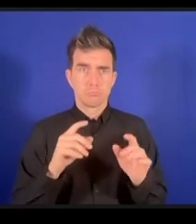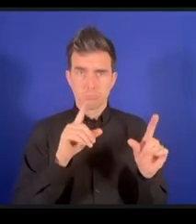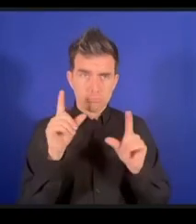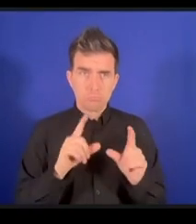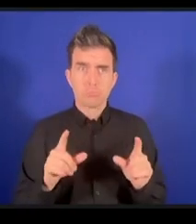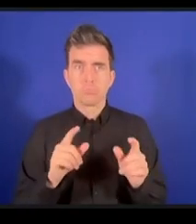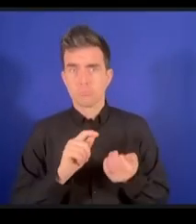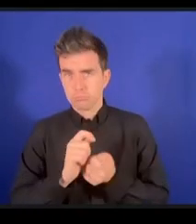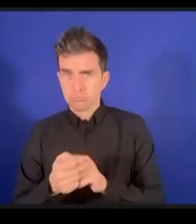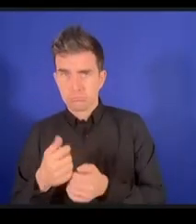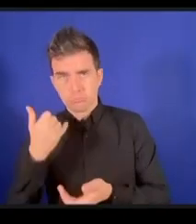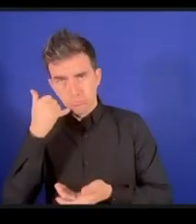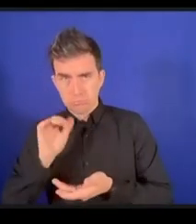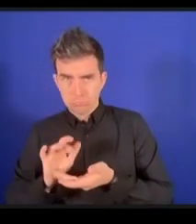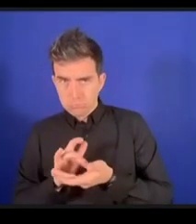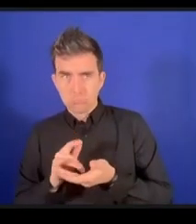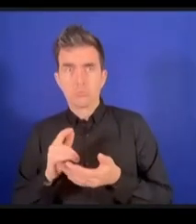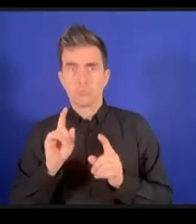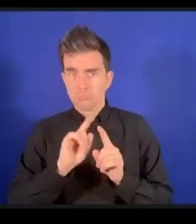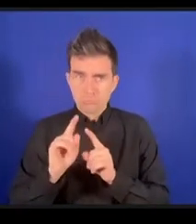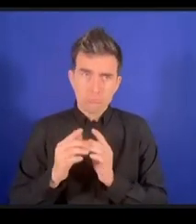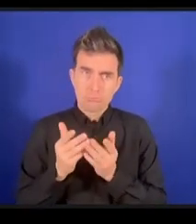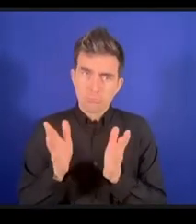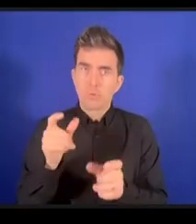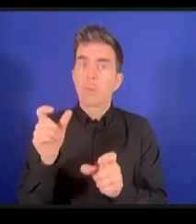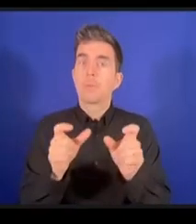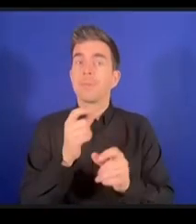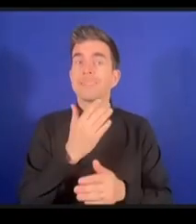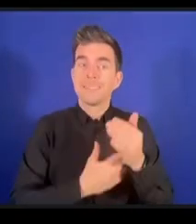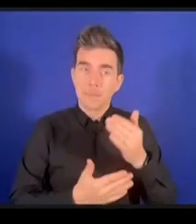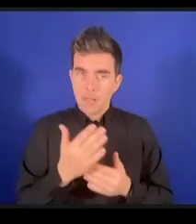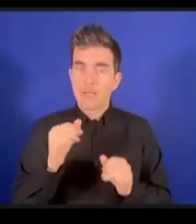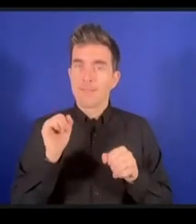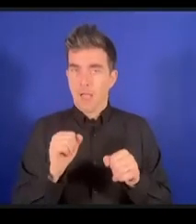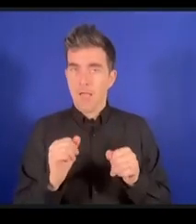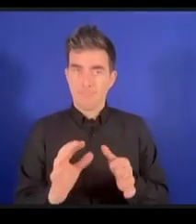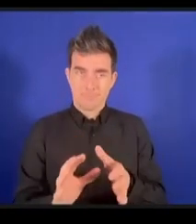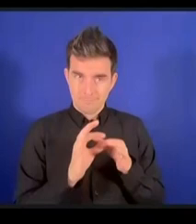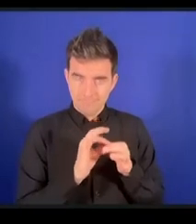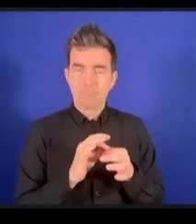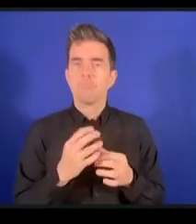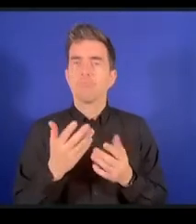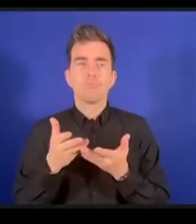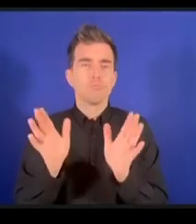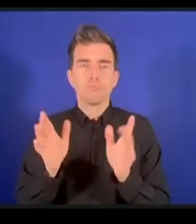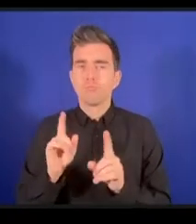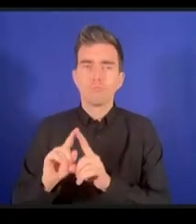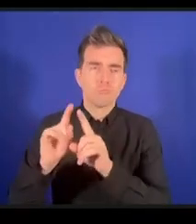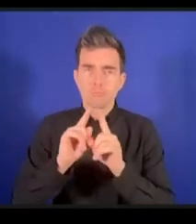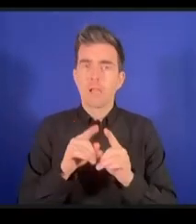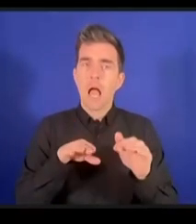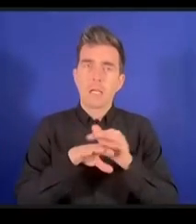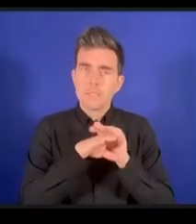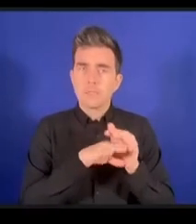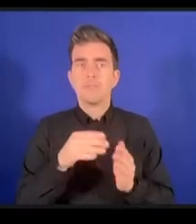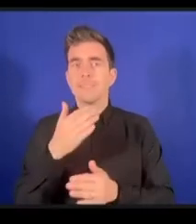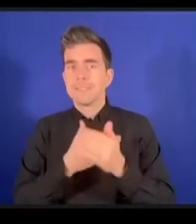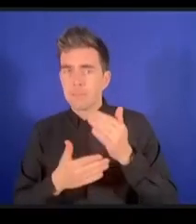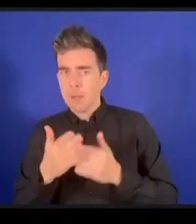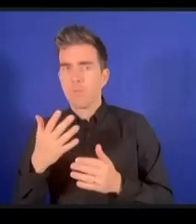que les personnes handicapées puissent y accéder et notre coalition encourage toujours les développeurs de suivre ces